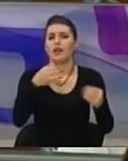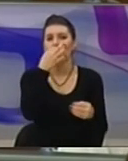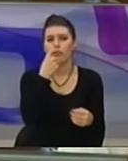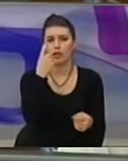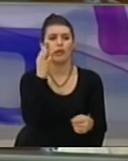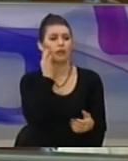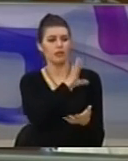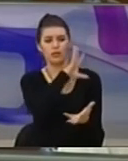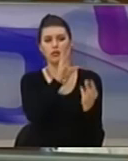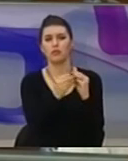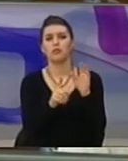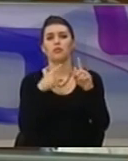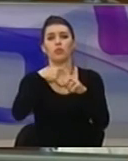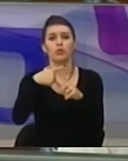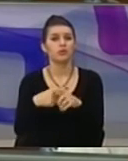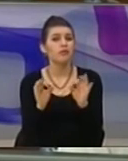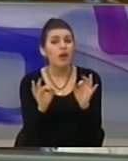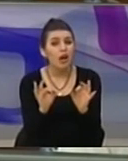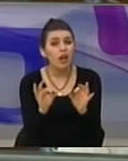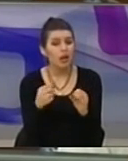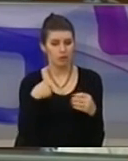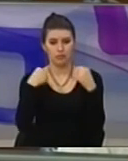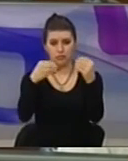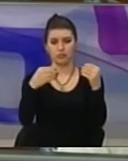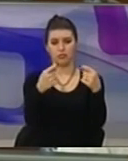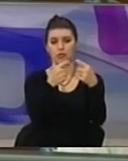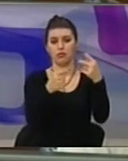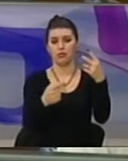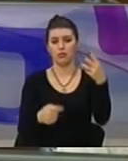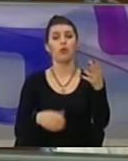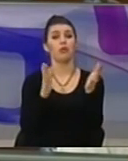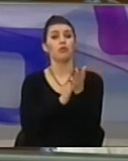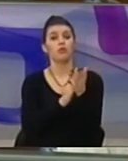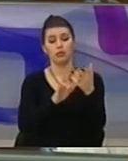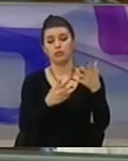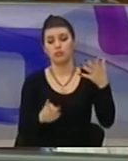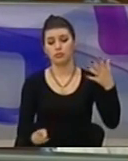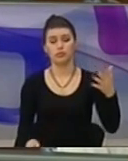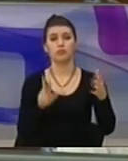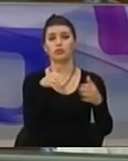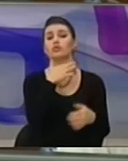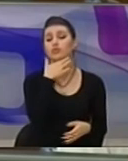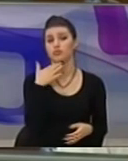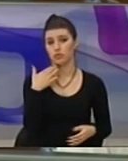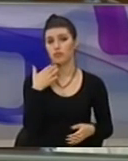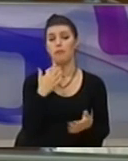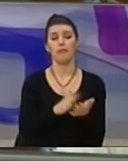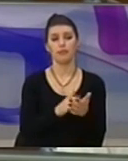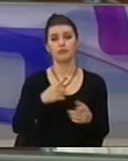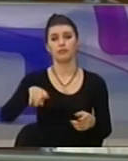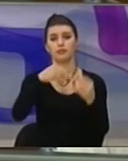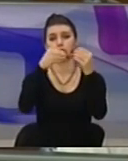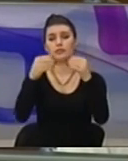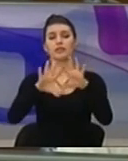qendetësh? Jullutem, këto janë vetëm disa qështje që unë ingritë asot këto, por kështje me qenë mirë të mirë edhe mendimi të gjithë